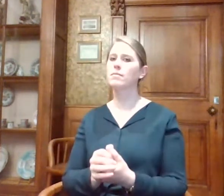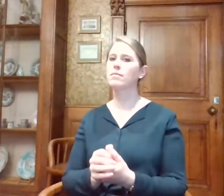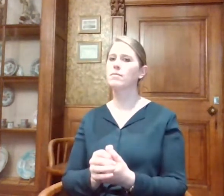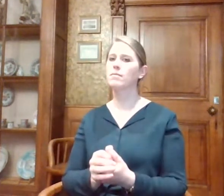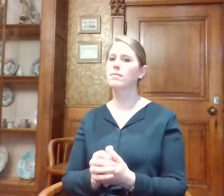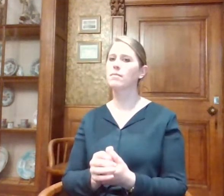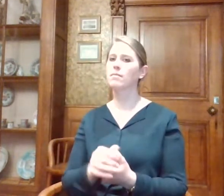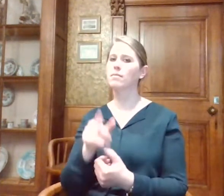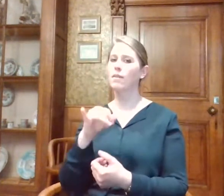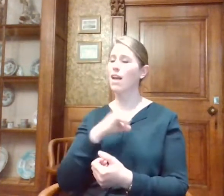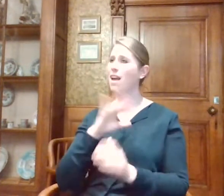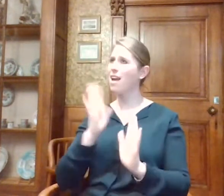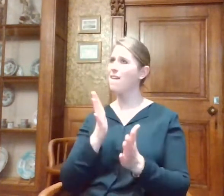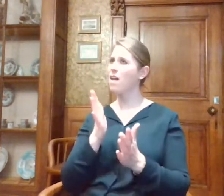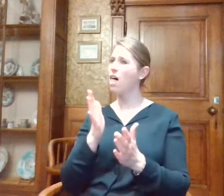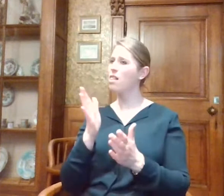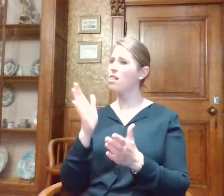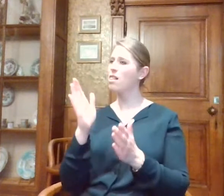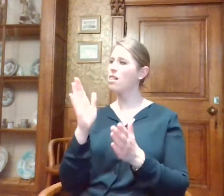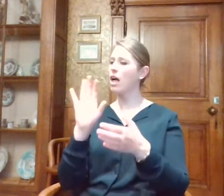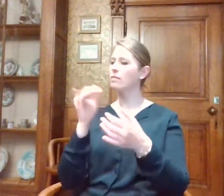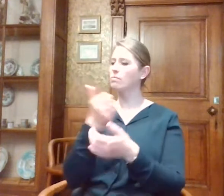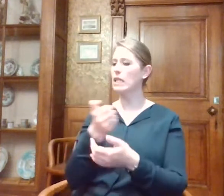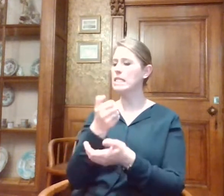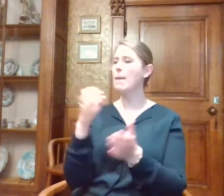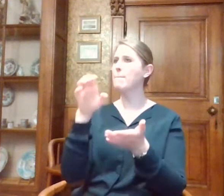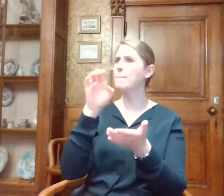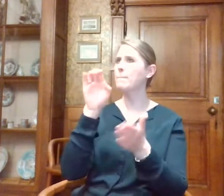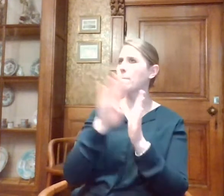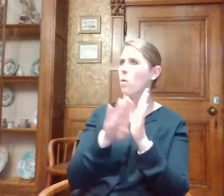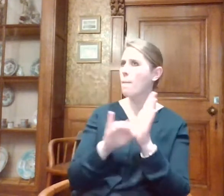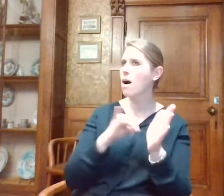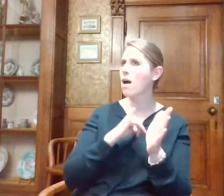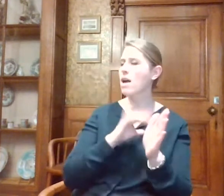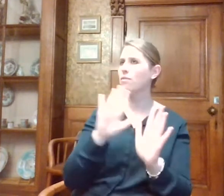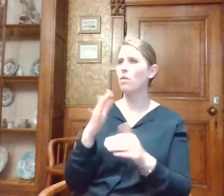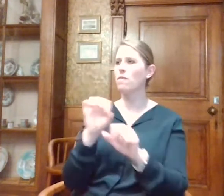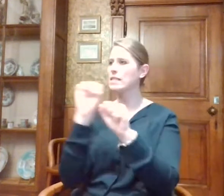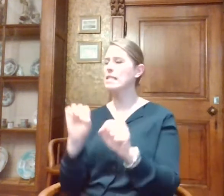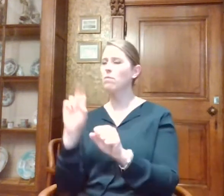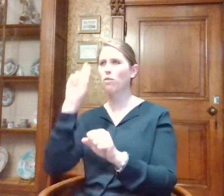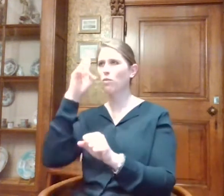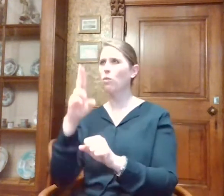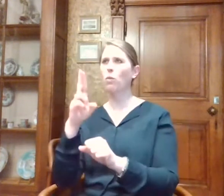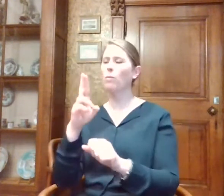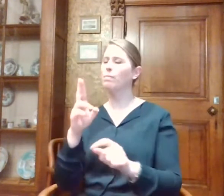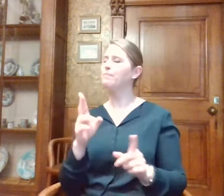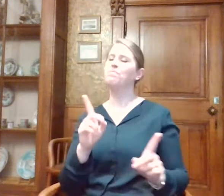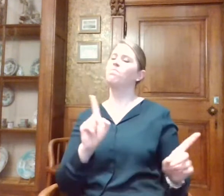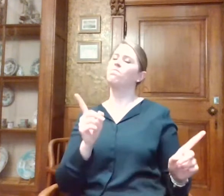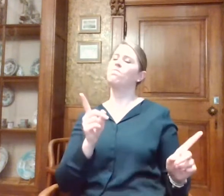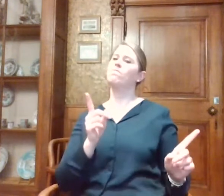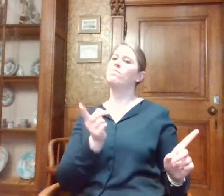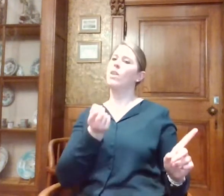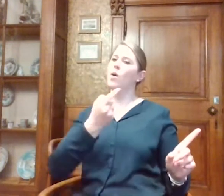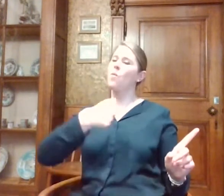Beschikken die dan over een soort van programma op die gsm? Of werken zij met een ander systeem op een gsm? Of is dat puur de herkenning van de tour? Wij bieden